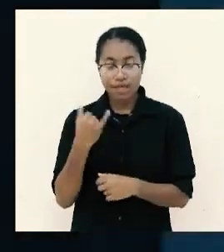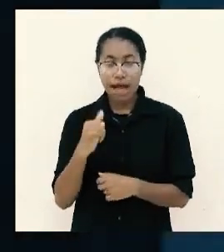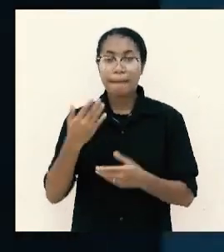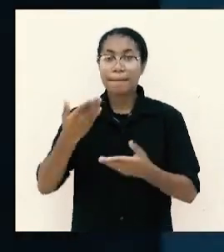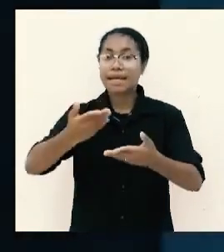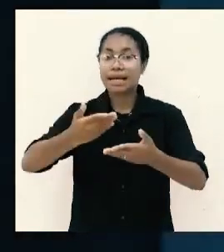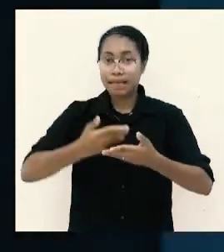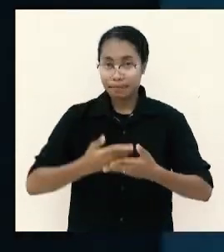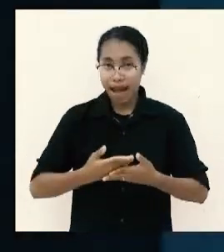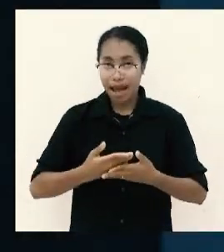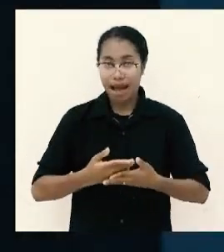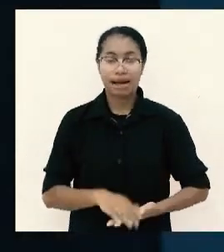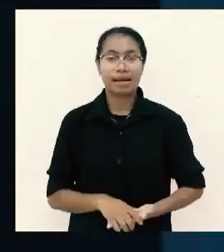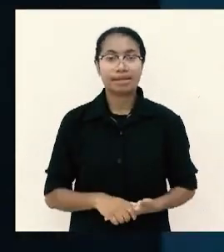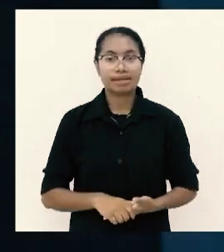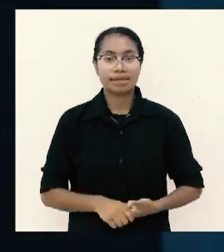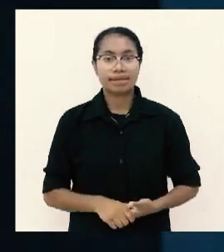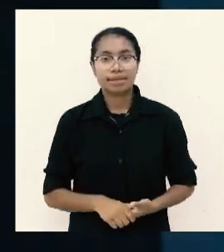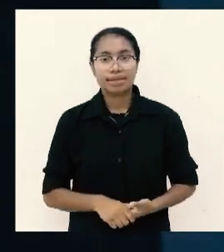dan